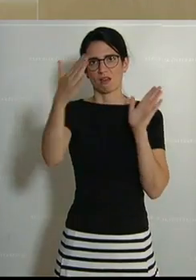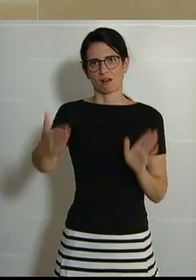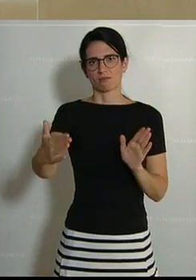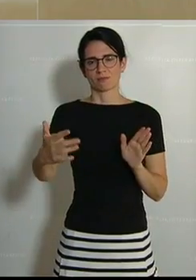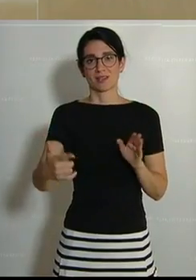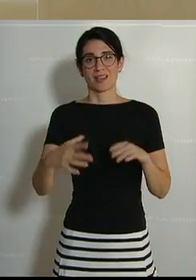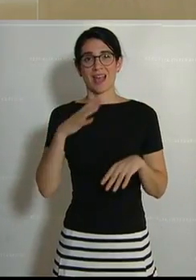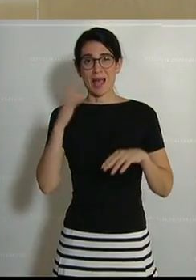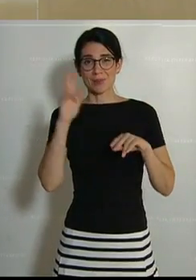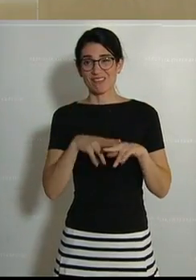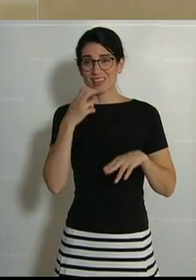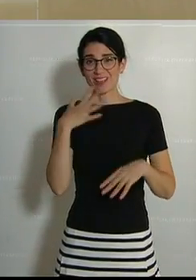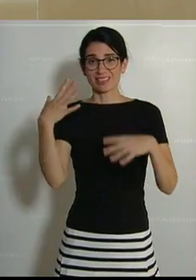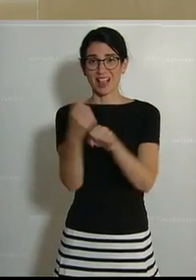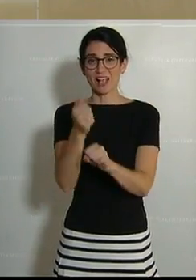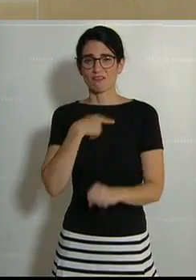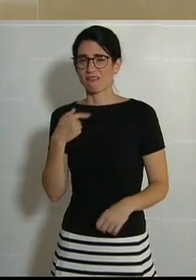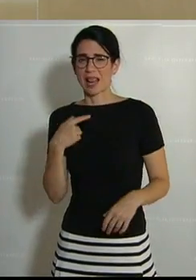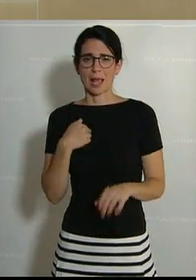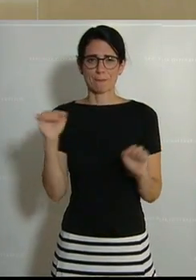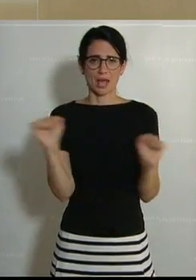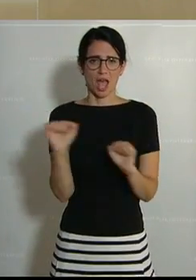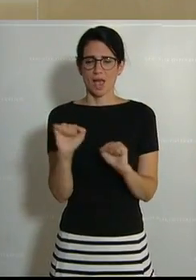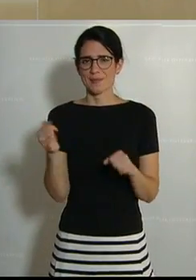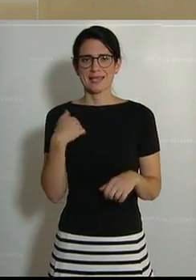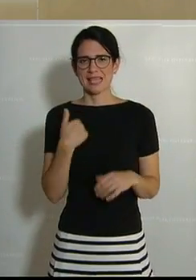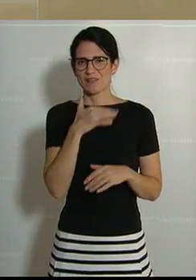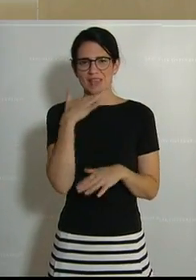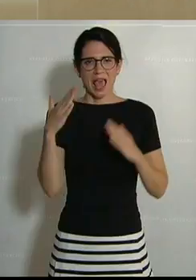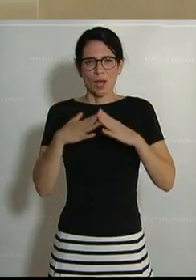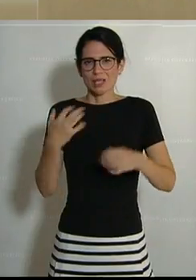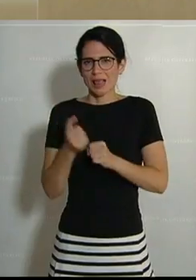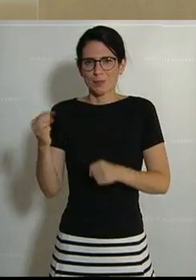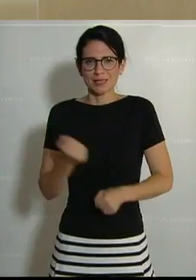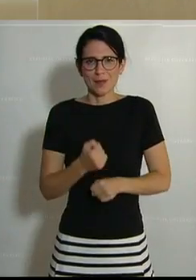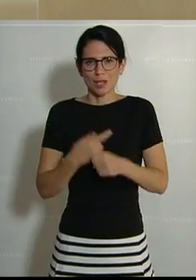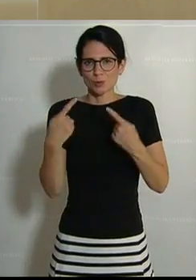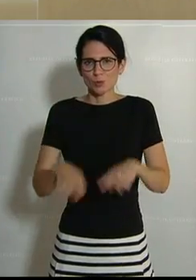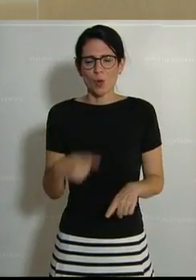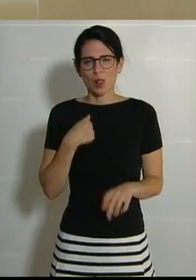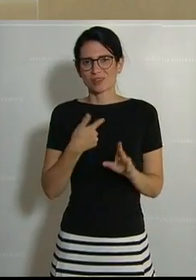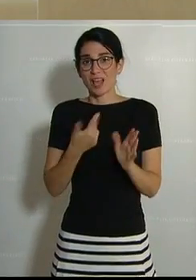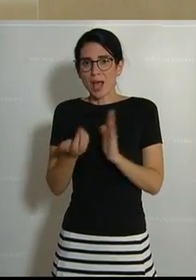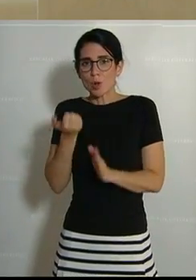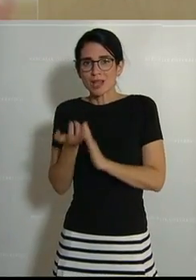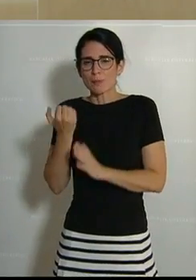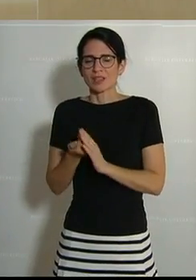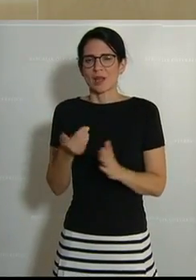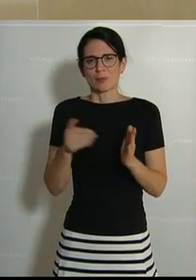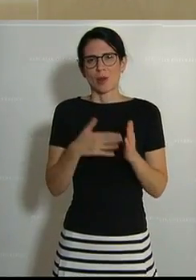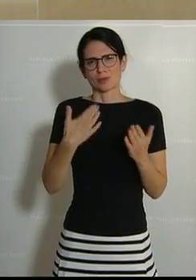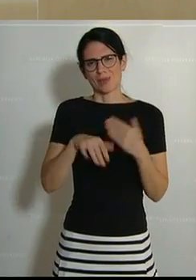wissen, wenn sowas nachhaltig fetzen soll, wenn wirklich möglichst viele Haushalte mitmachen bei so einer Förderung und die abholen, braucht es die